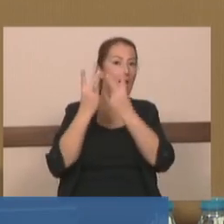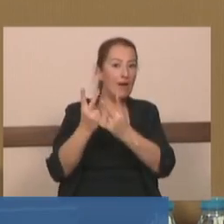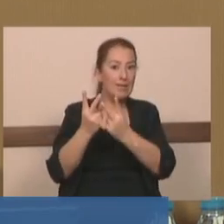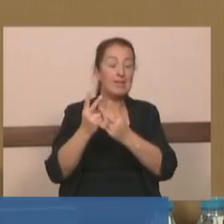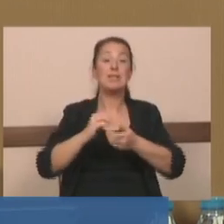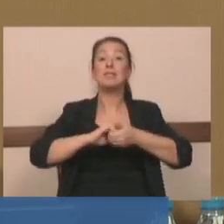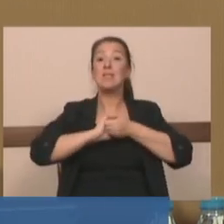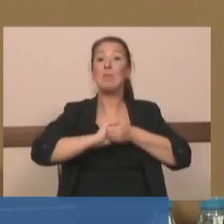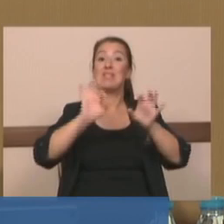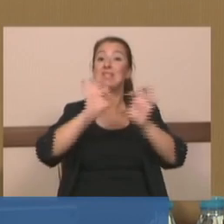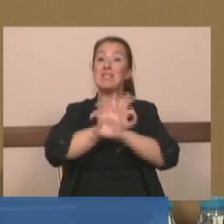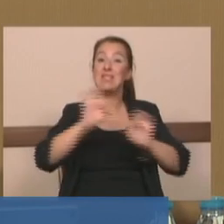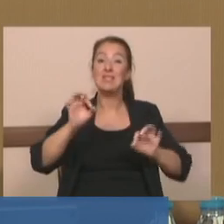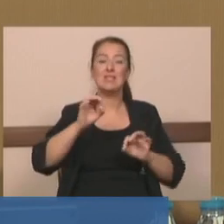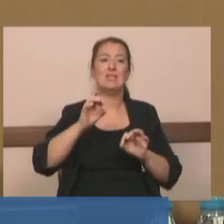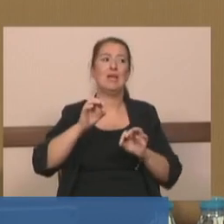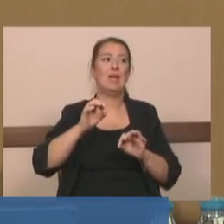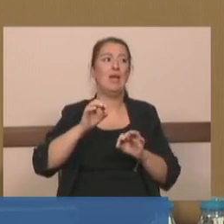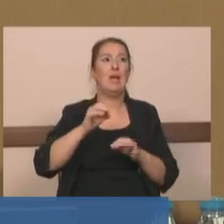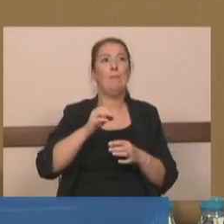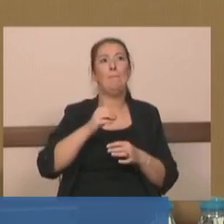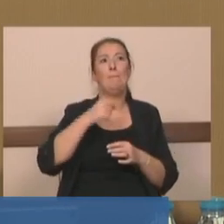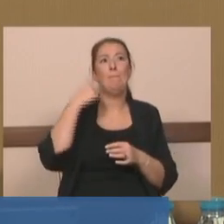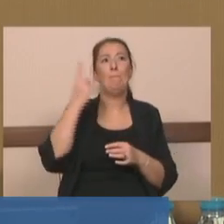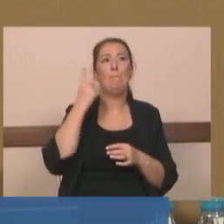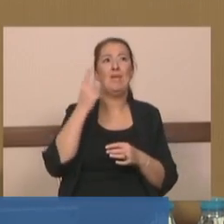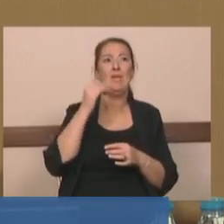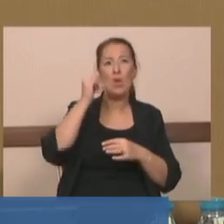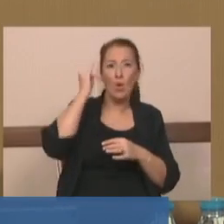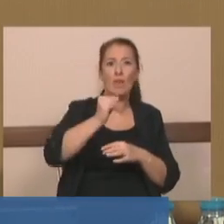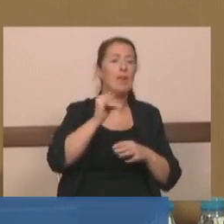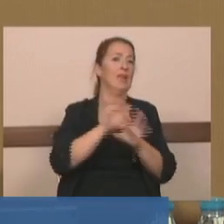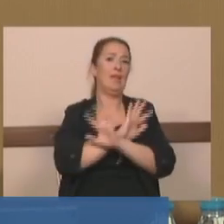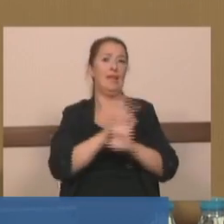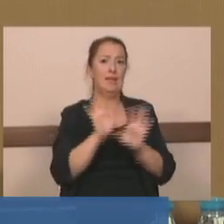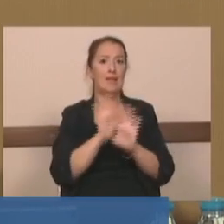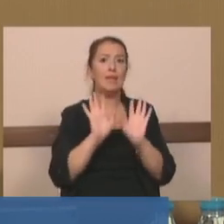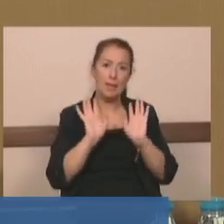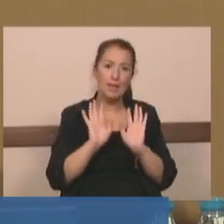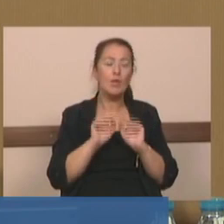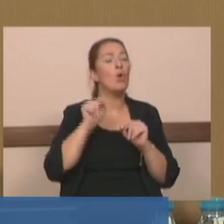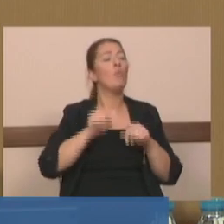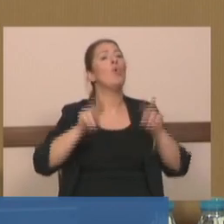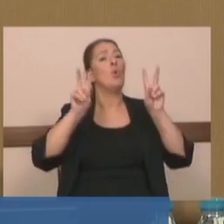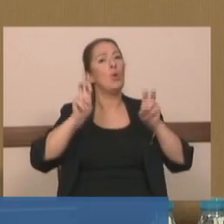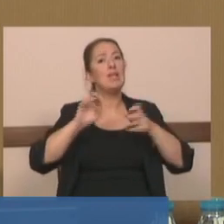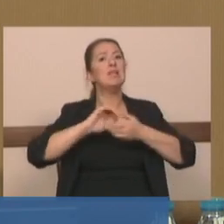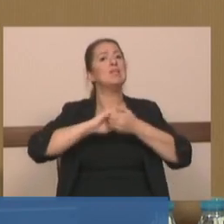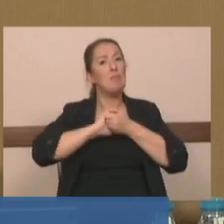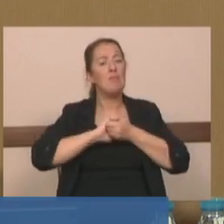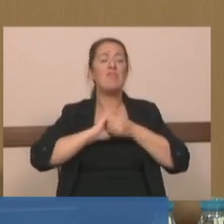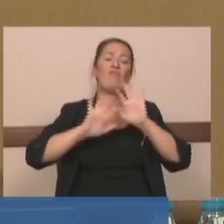Samimiyetsizlik bir hakaret değildir. Bir. Sahir hayır hakaret değildir. Bu konuda samimisin değilsin